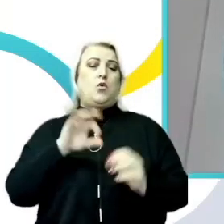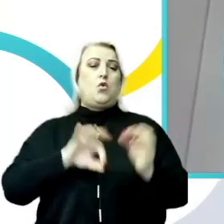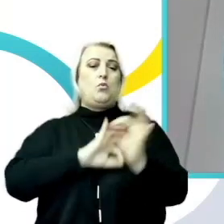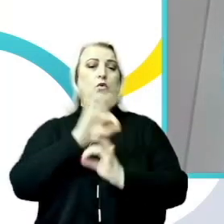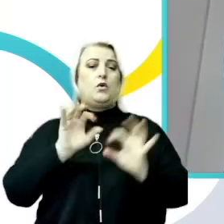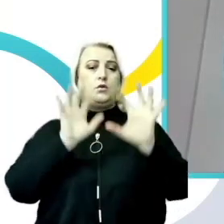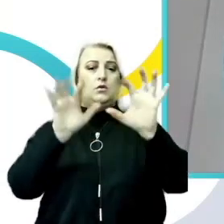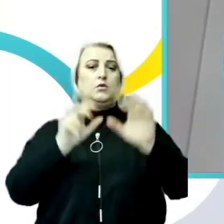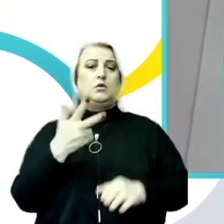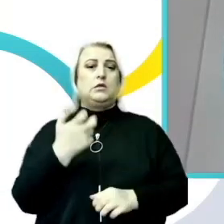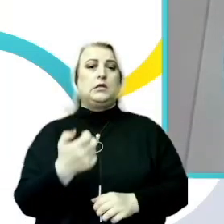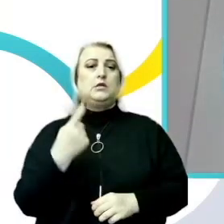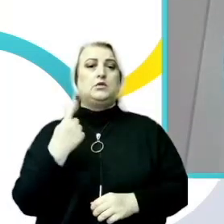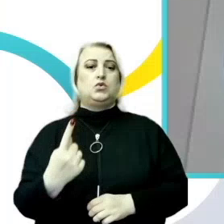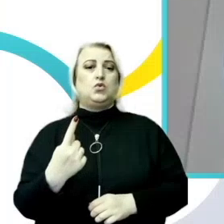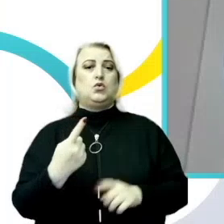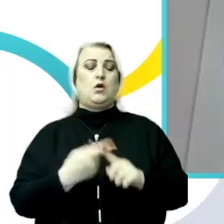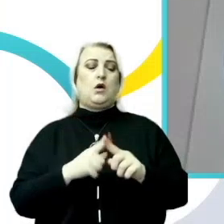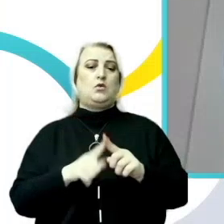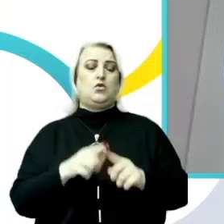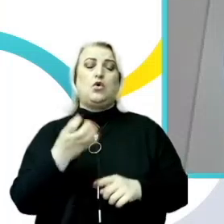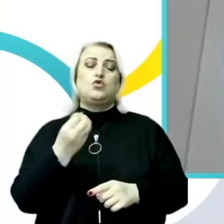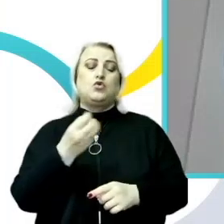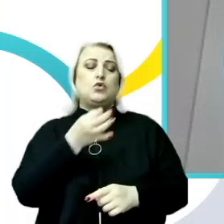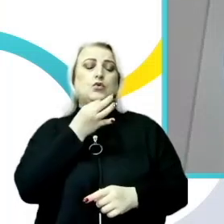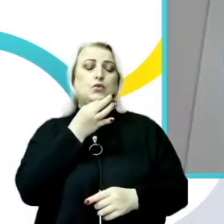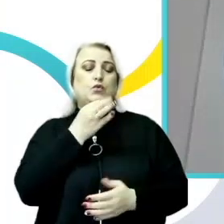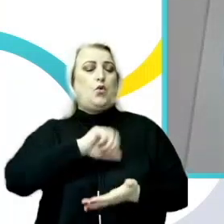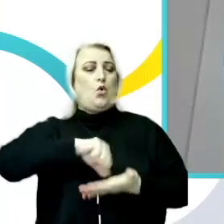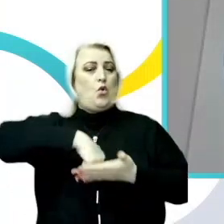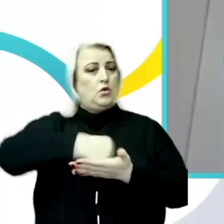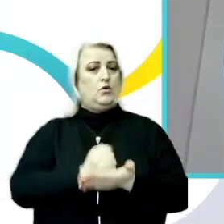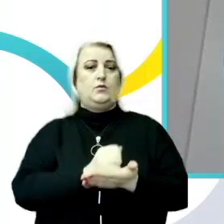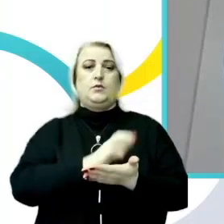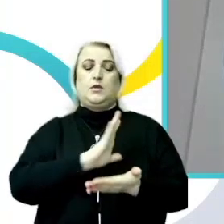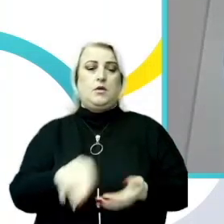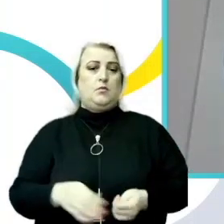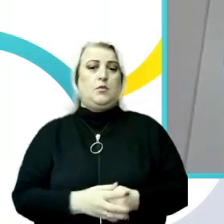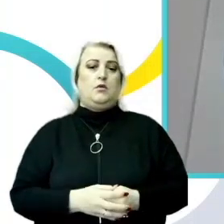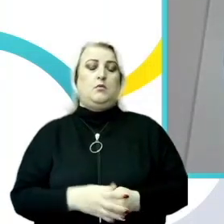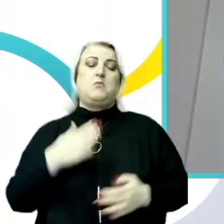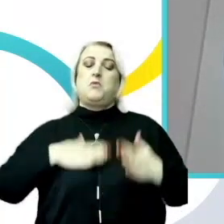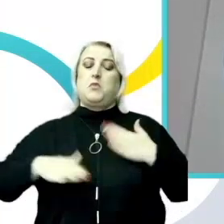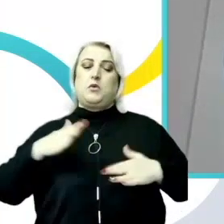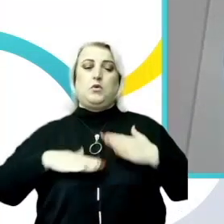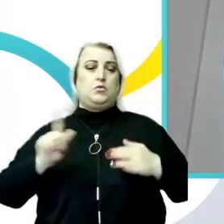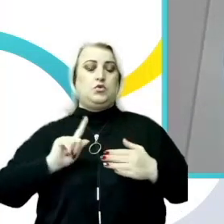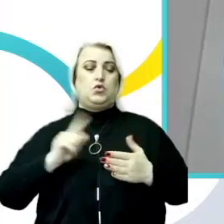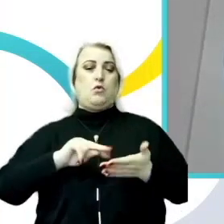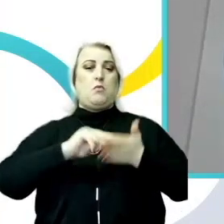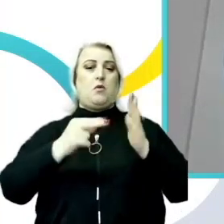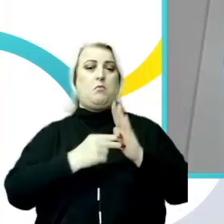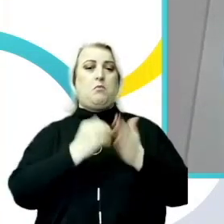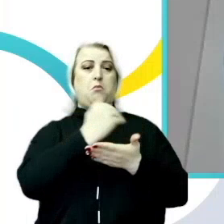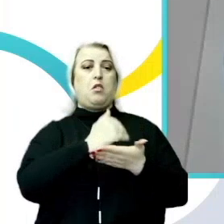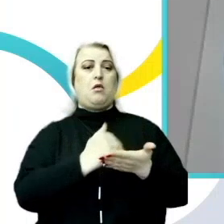301, care încă nu a fost adoptat. Ne bucurăm să vedem că pe agenda, de exemplu,